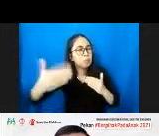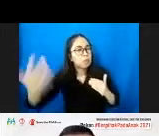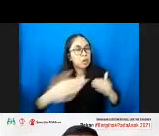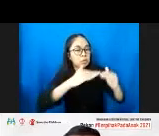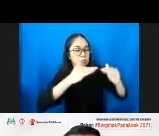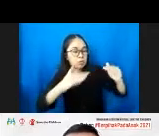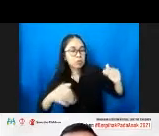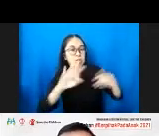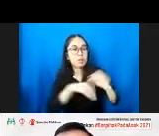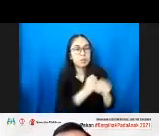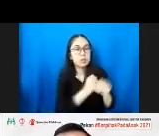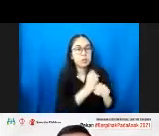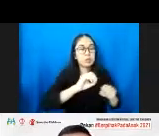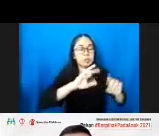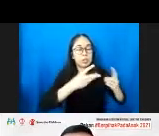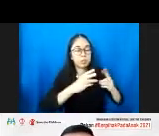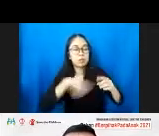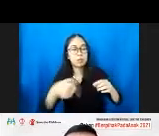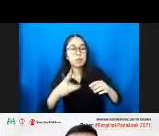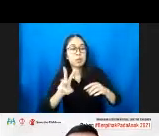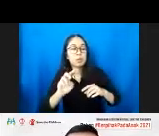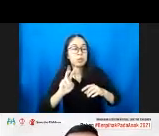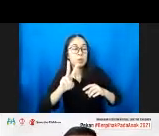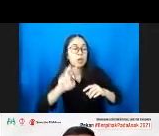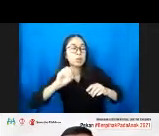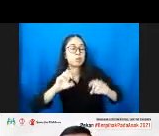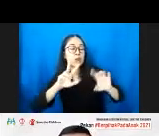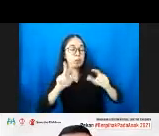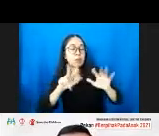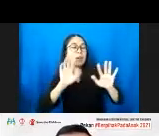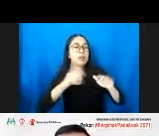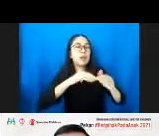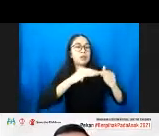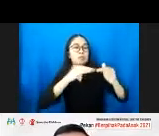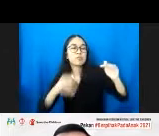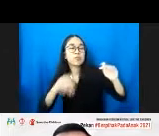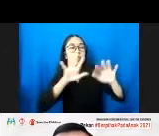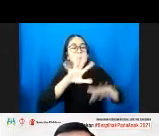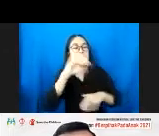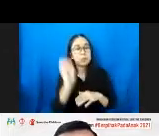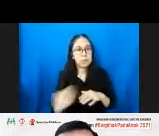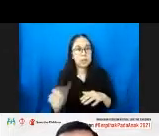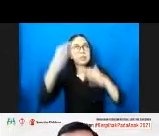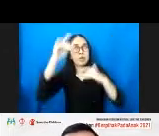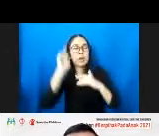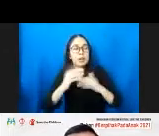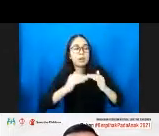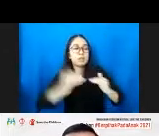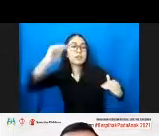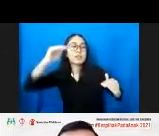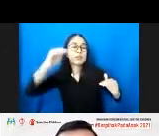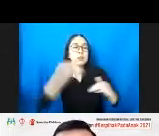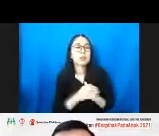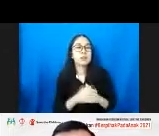2018 itu menurun sekitar 5 persen. Mudah-mudahan ini bisa kita tingkatkan lagi, karena kita membutuhkan